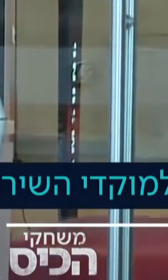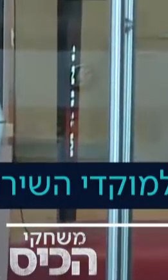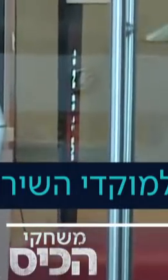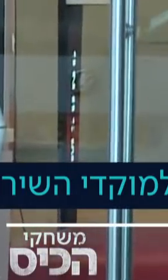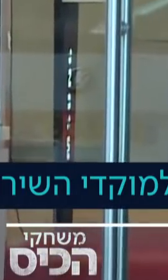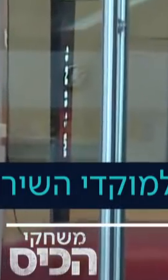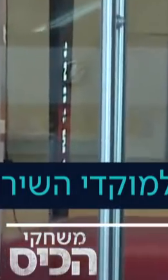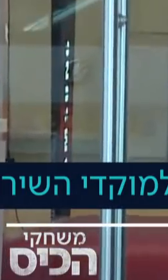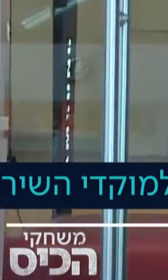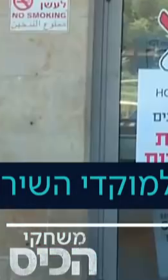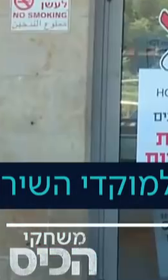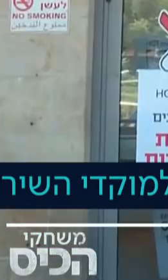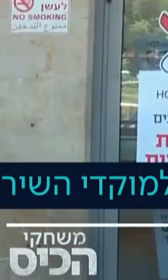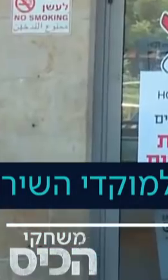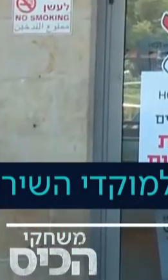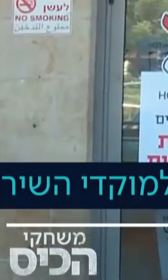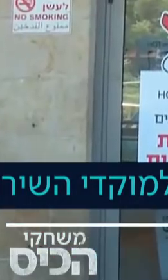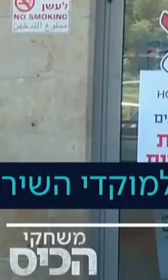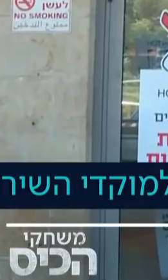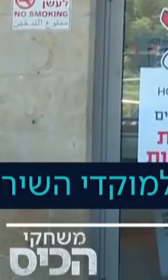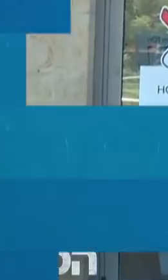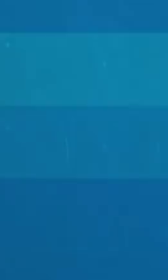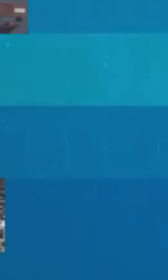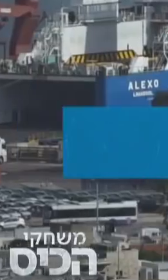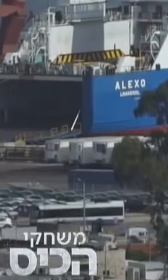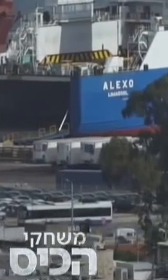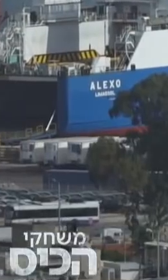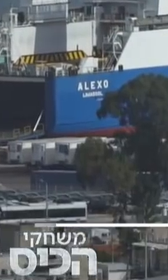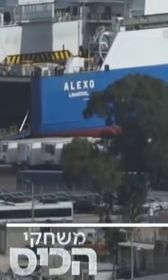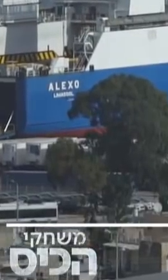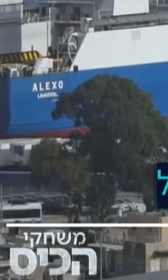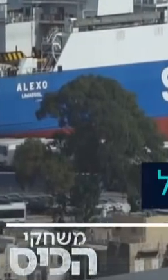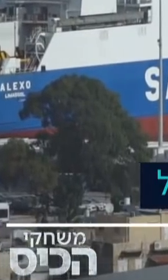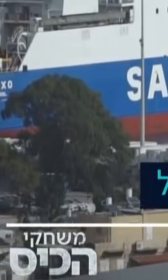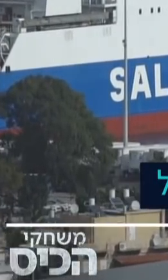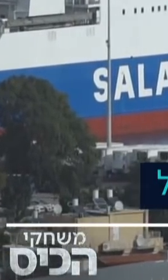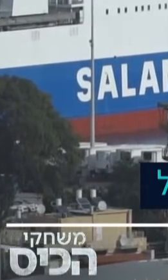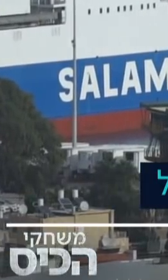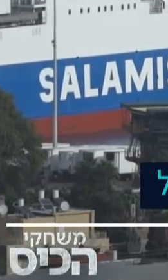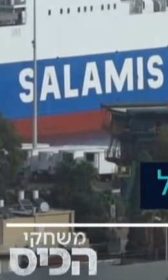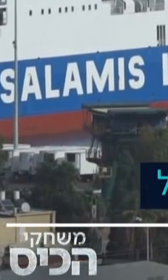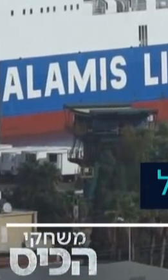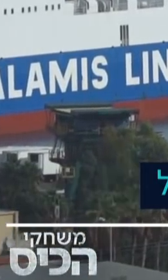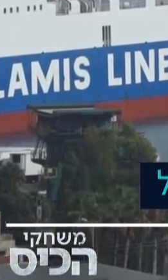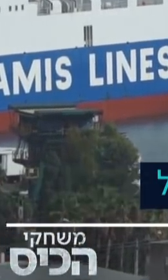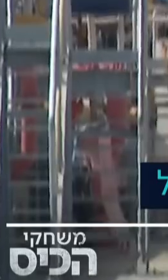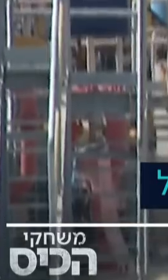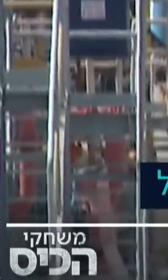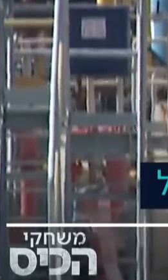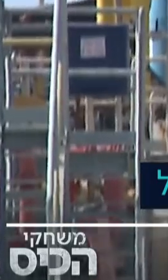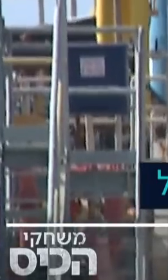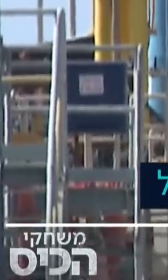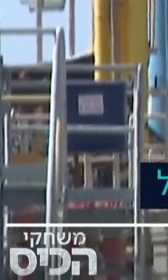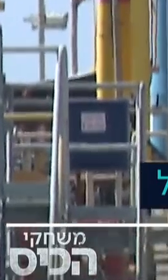של 340 אלף שקלים קיבלה הוט מובייל. נמל חיפה רשם ברבעון הראשון של השנה